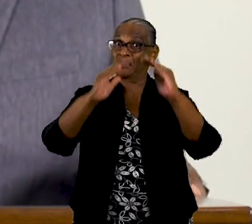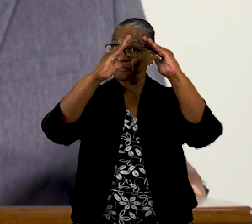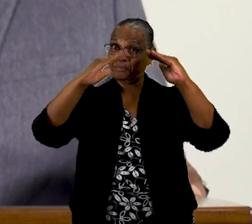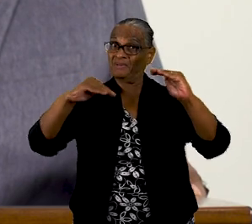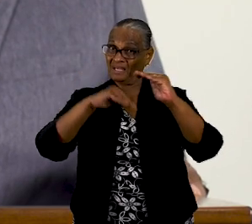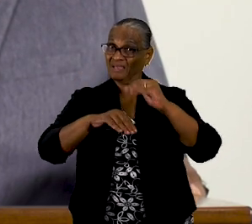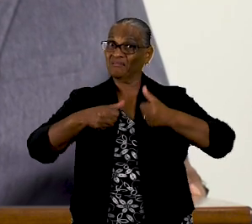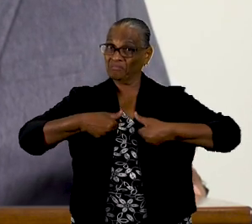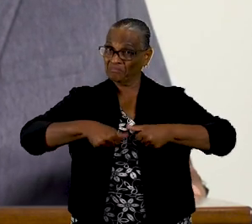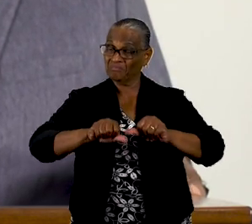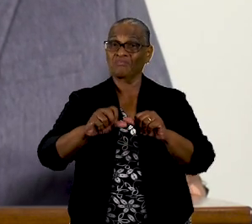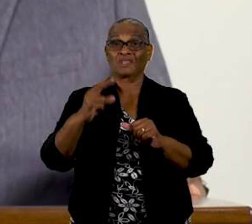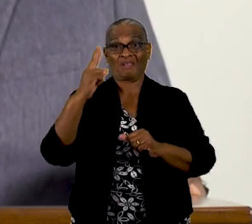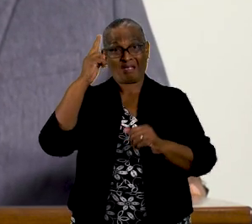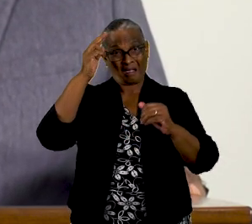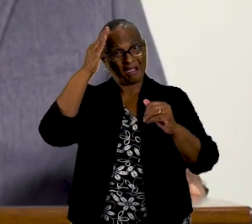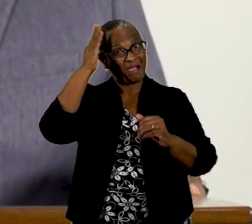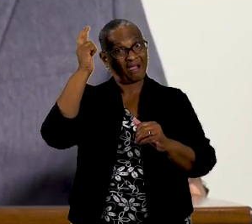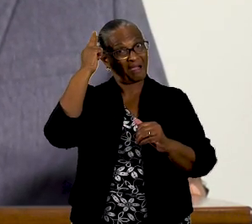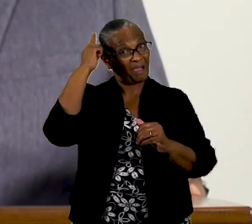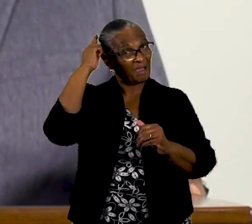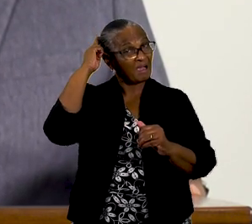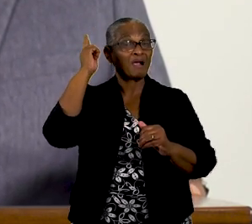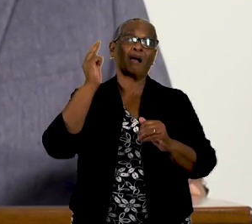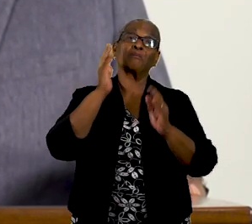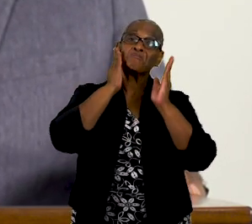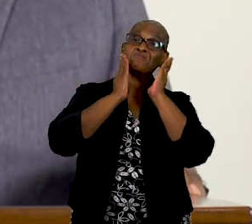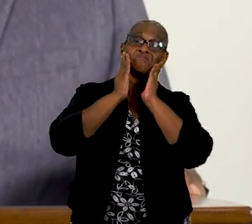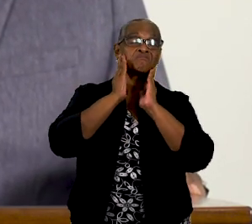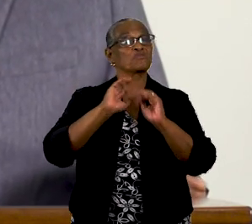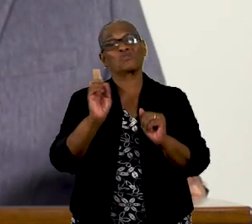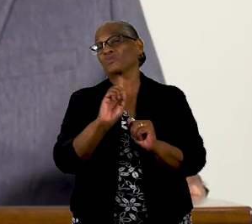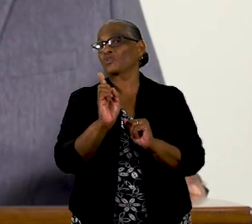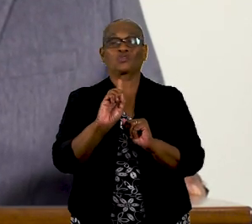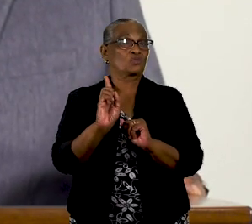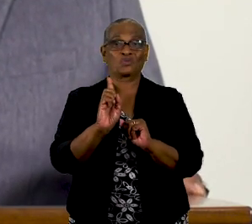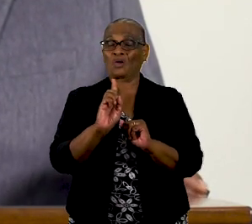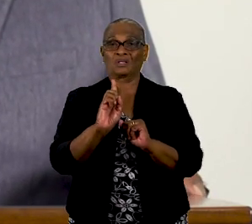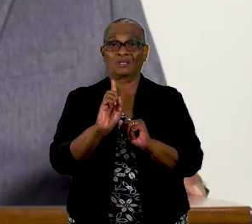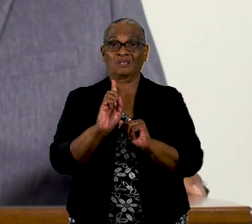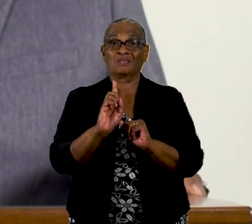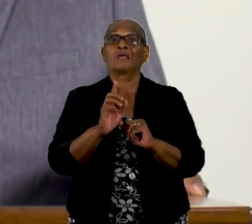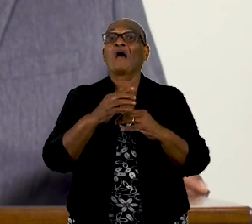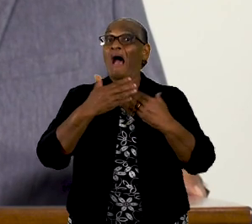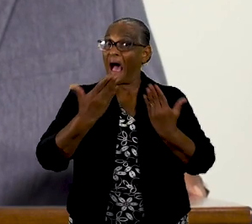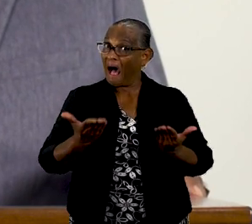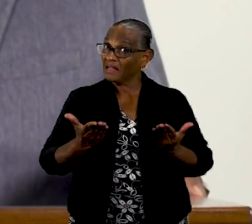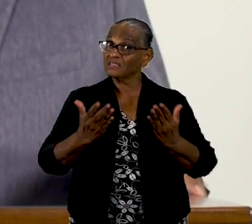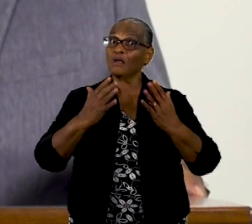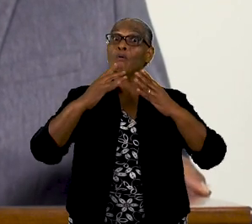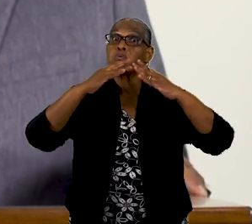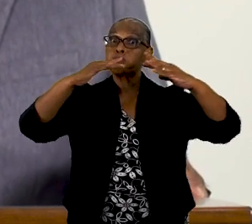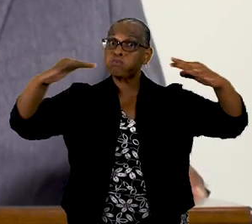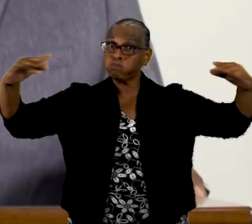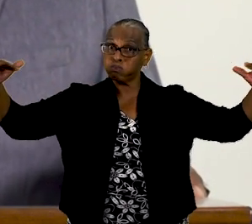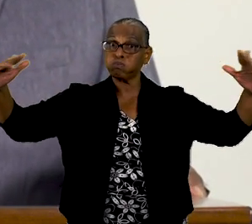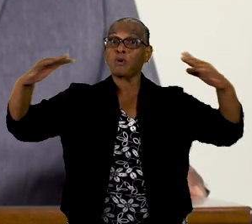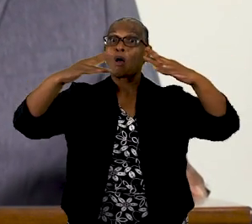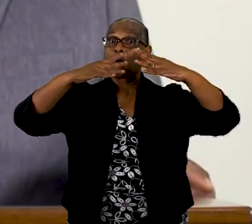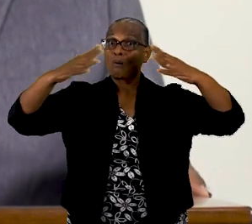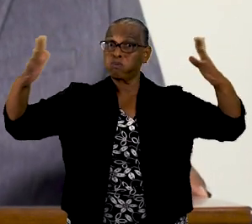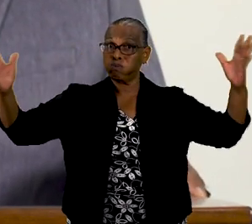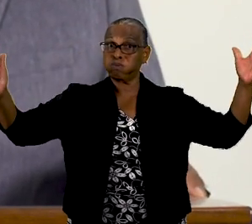kapsalons en barbershops, zijn vooralsnog toegestaan, mits er voldoende ventilatie aanwezig is